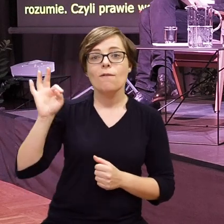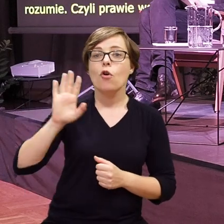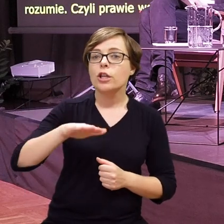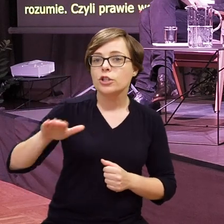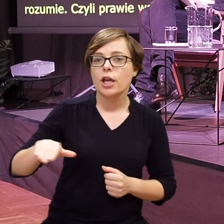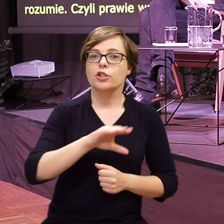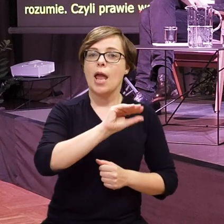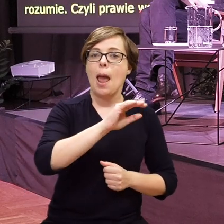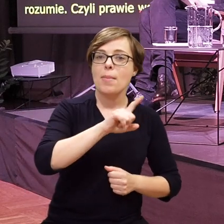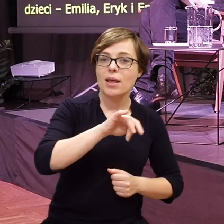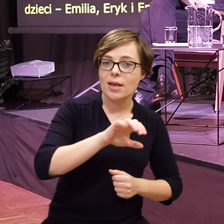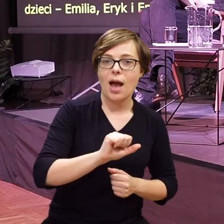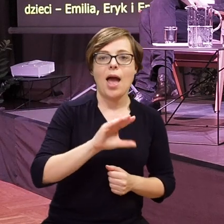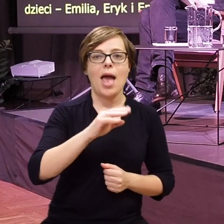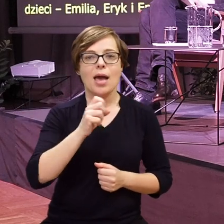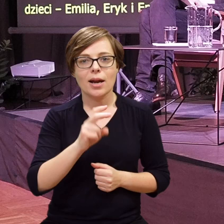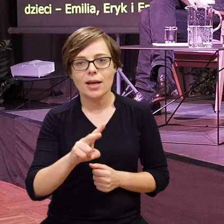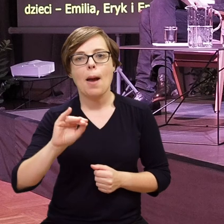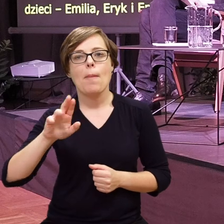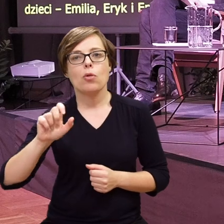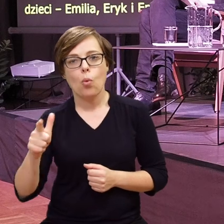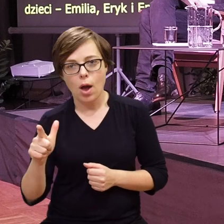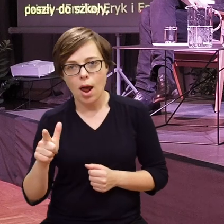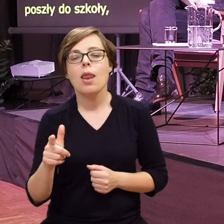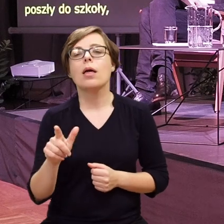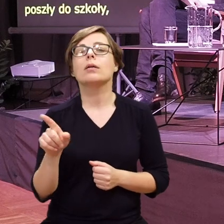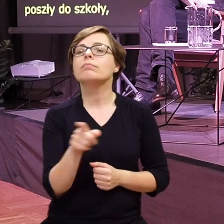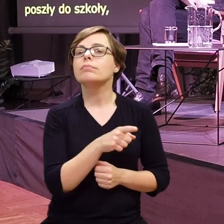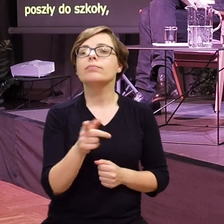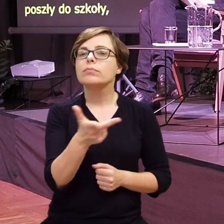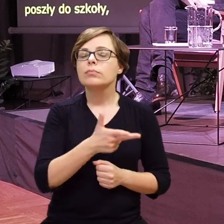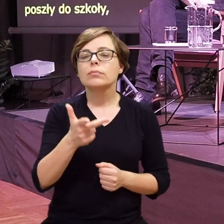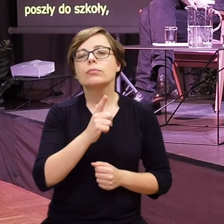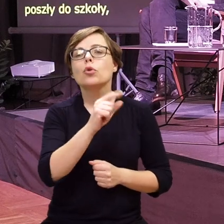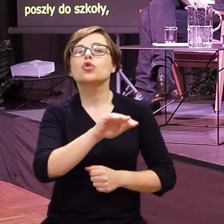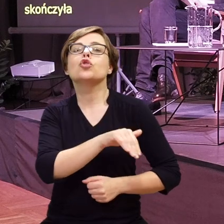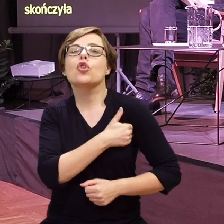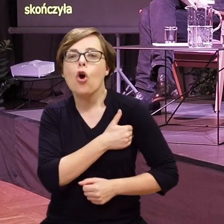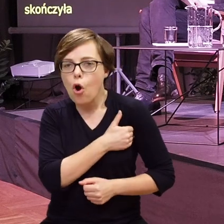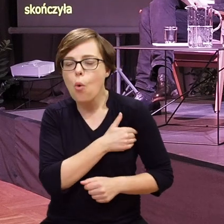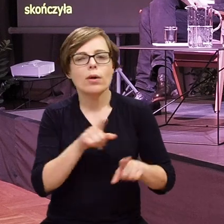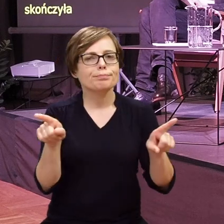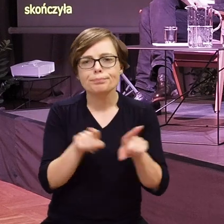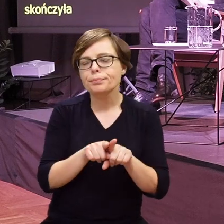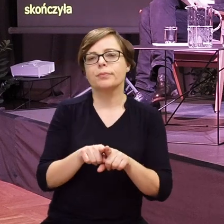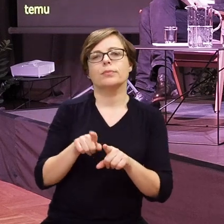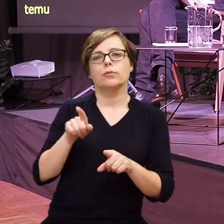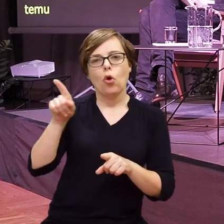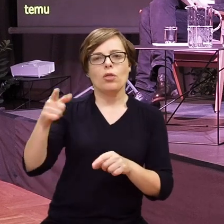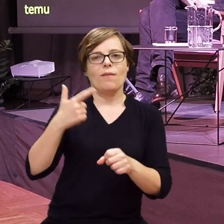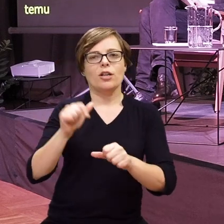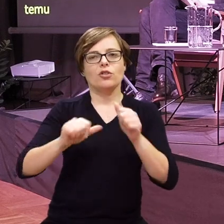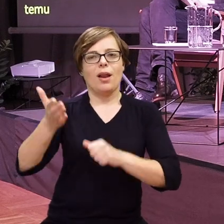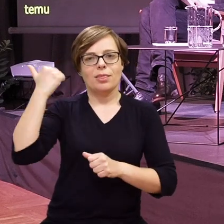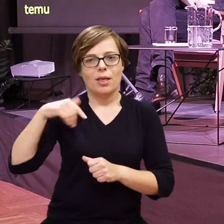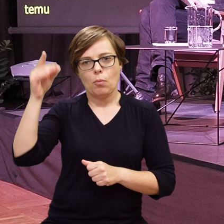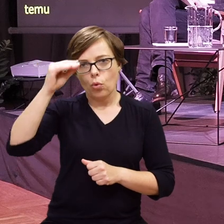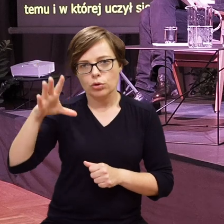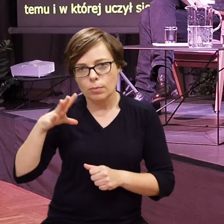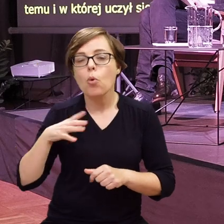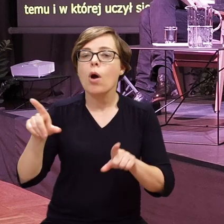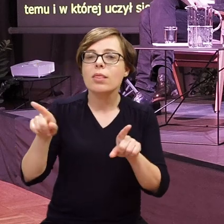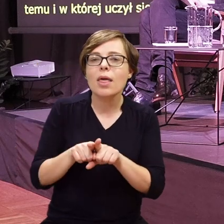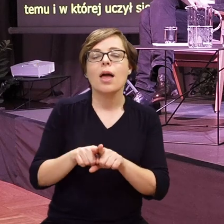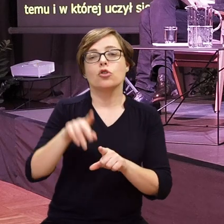Emilia, Eryk i Emanuel poszły do szkoły, którą ona skończyła prawie 20 lat temu i w której uczył się jej ojciec oraz